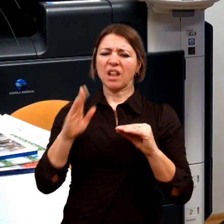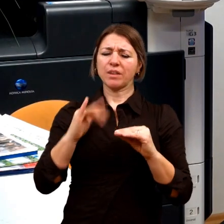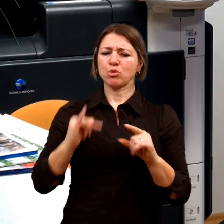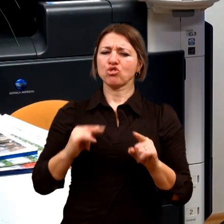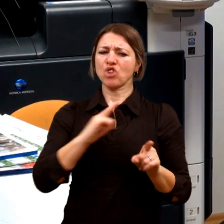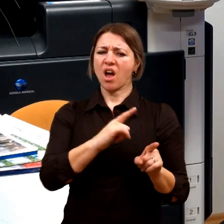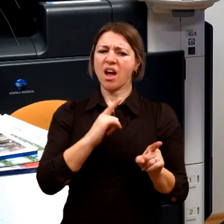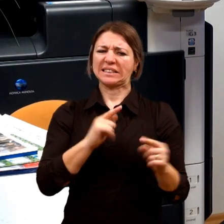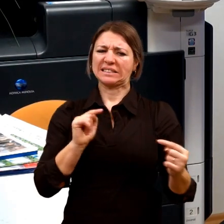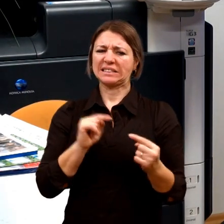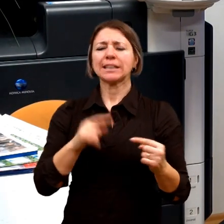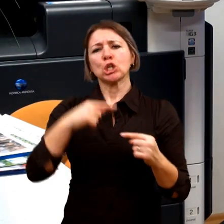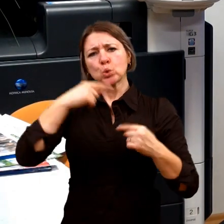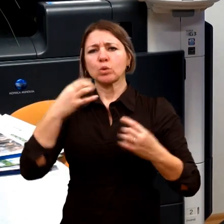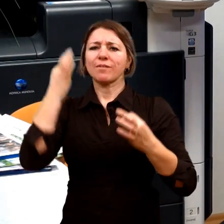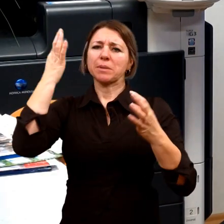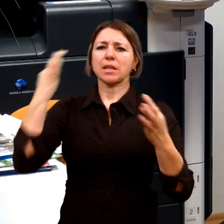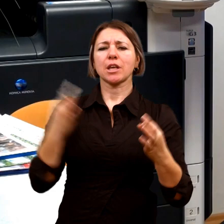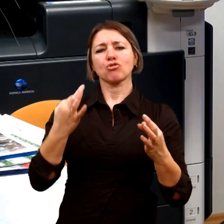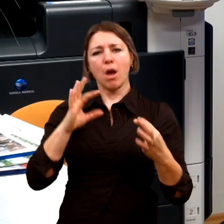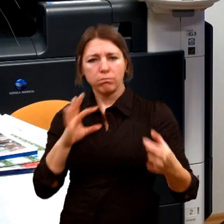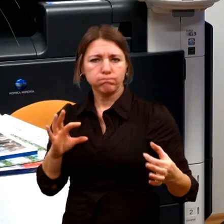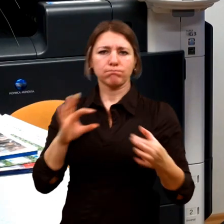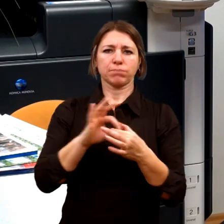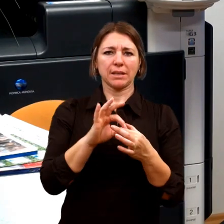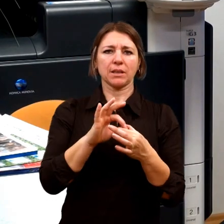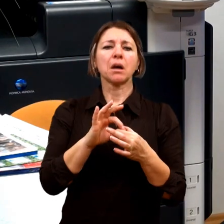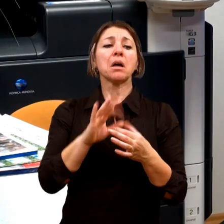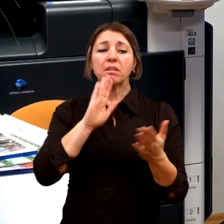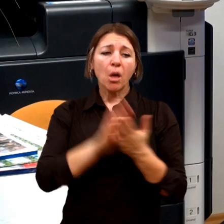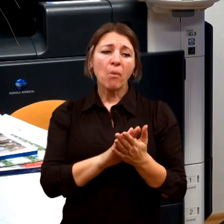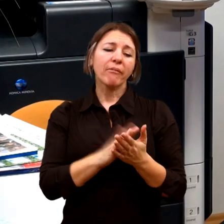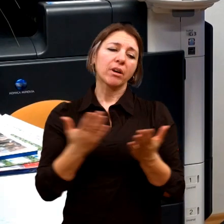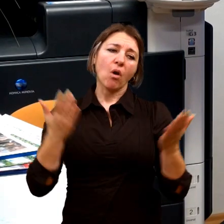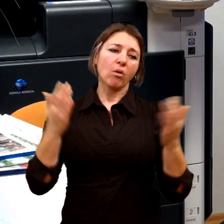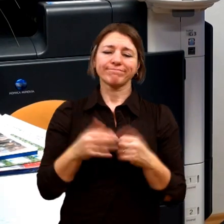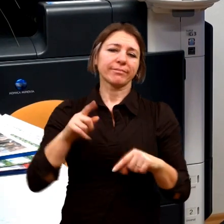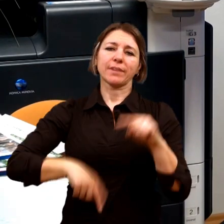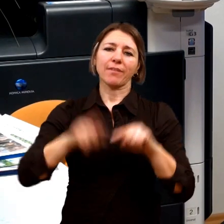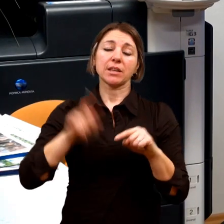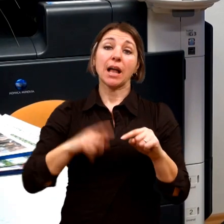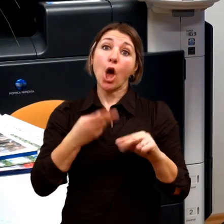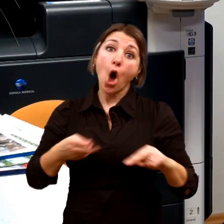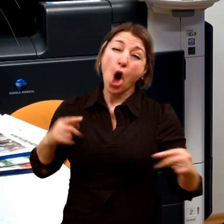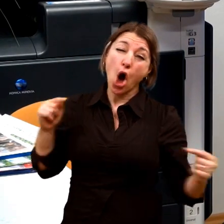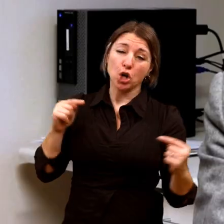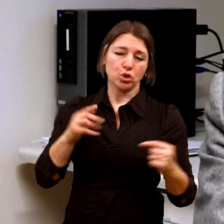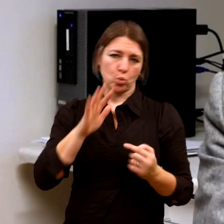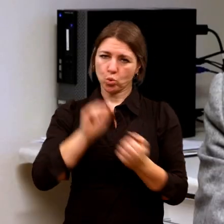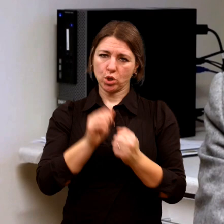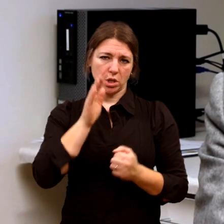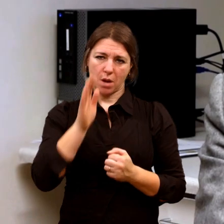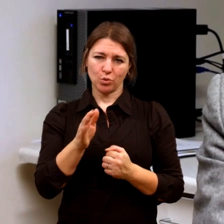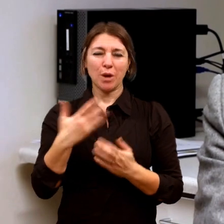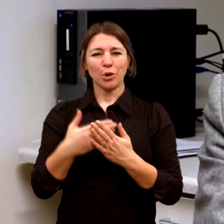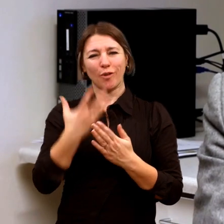tak to možná nepomůže, ale přestože se ví, že to je velmi důležitý, ale určitě to neublíží. Takže řekl bych, my na rozdíl od